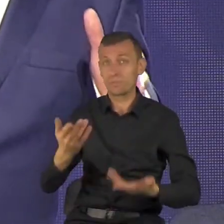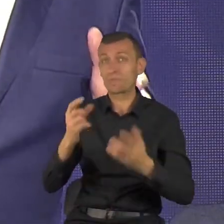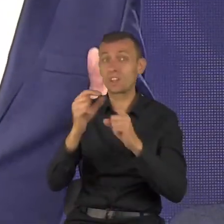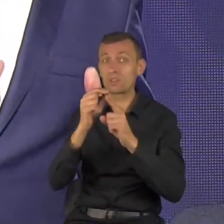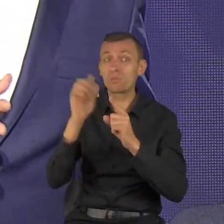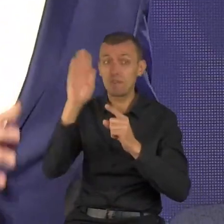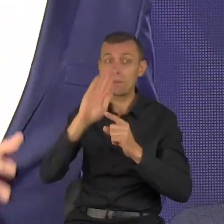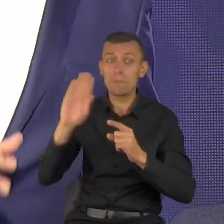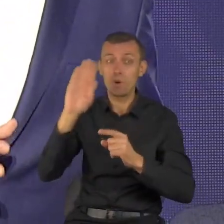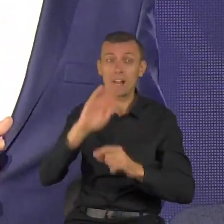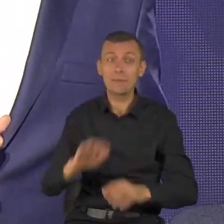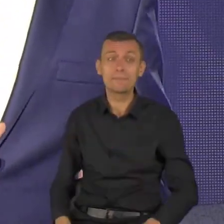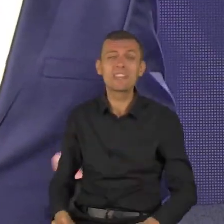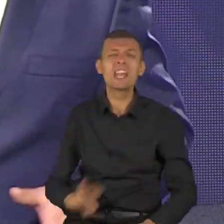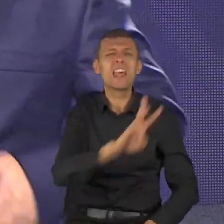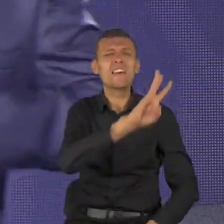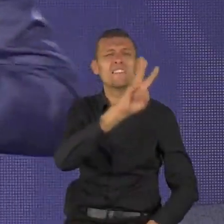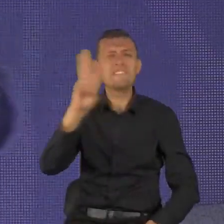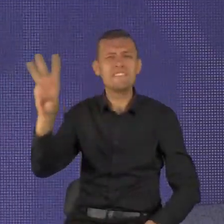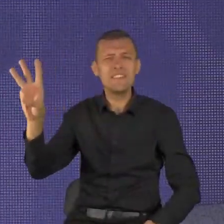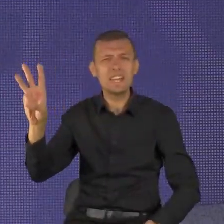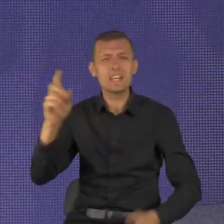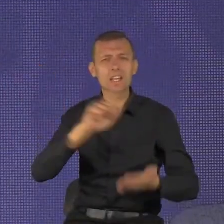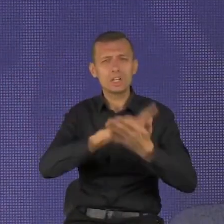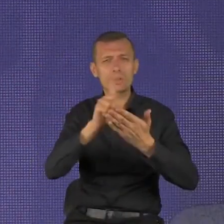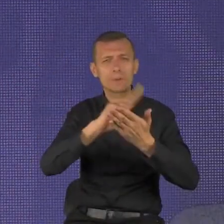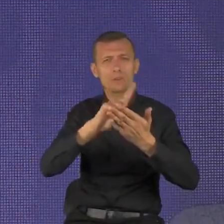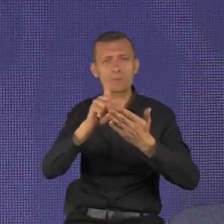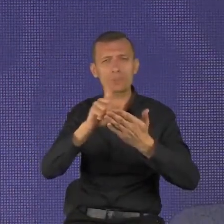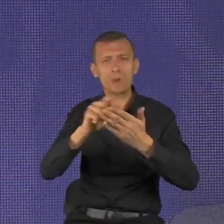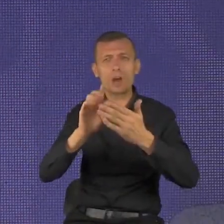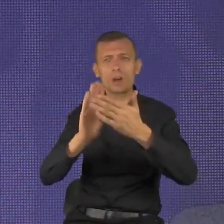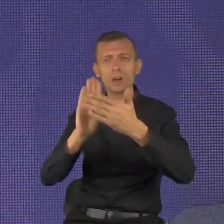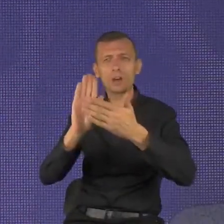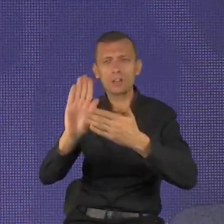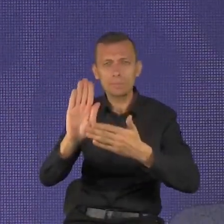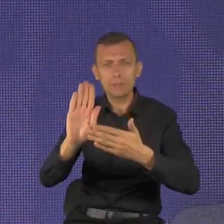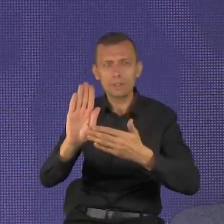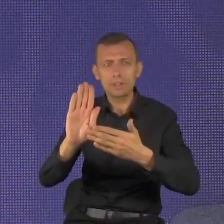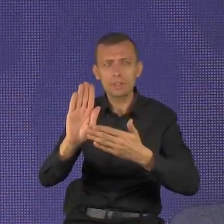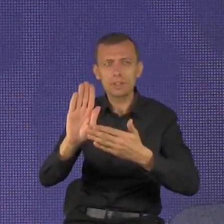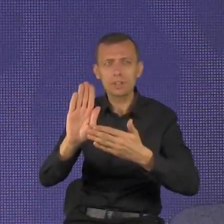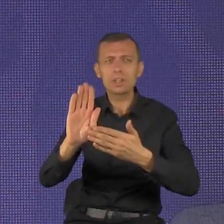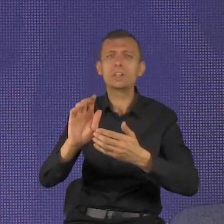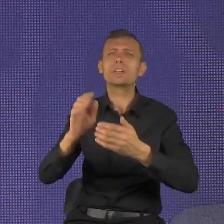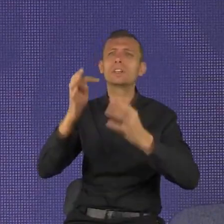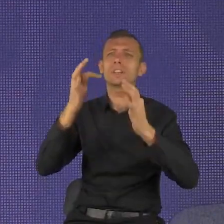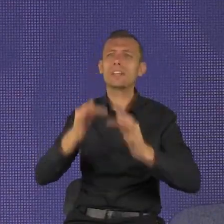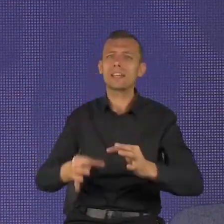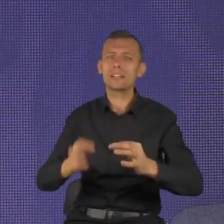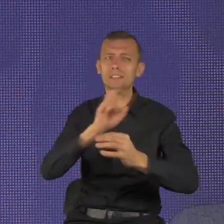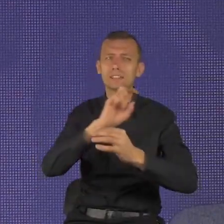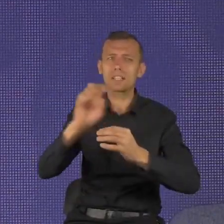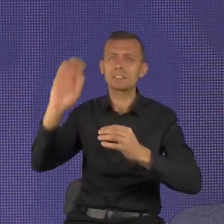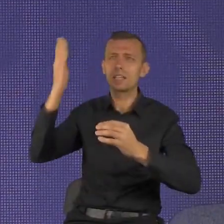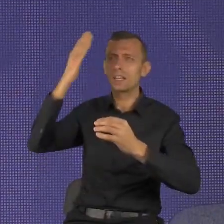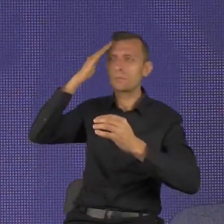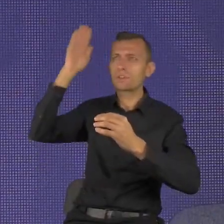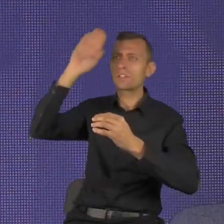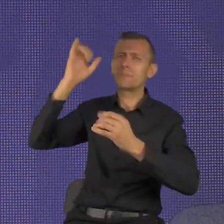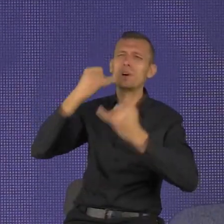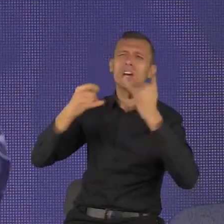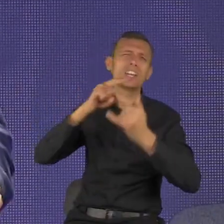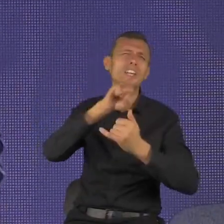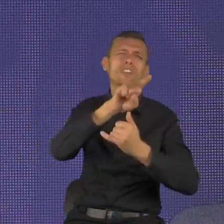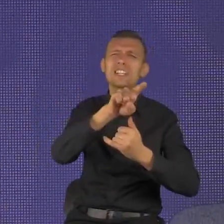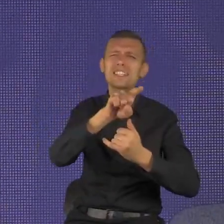Zatrzymajcie się i we mnie poznajcie Boga. Jeśli się nie zatrzymasz, nie będziesz miał okazji